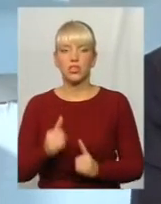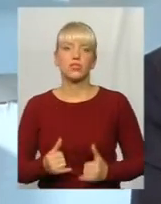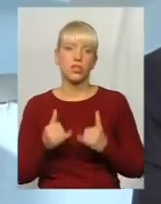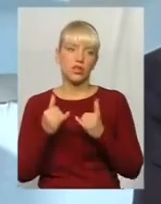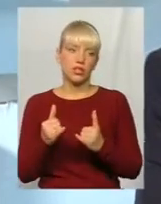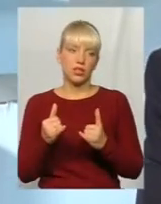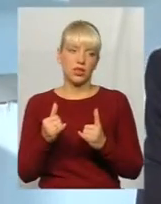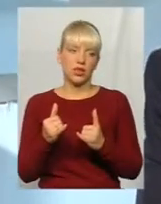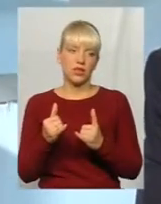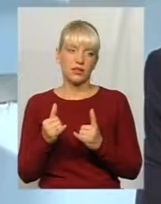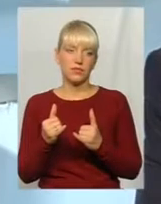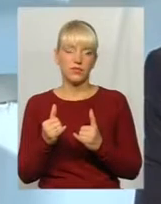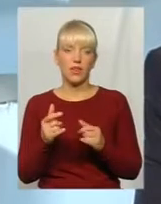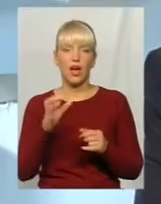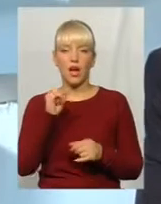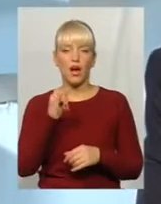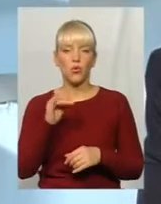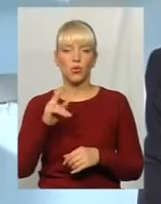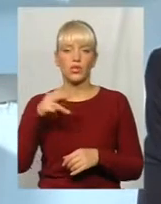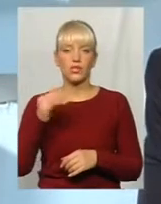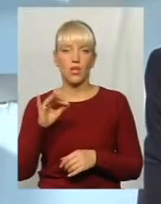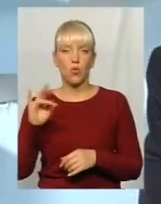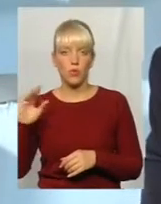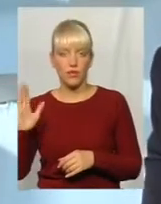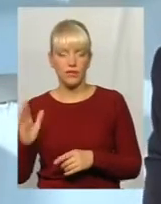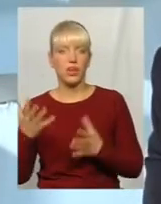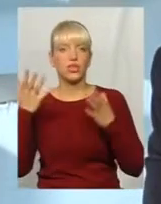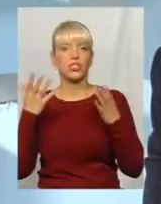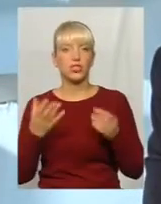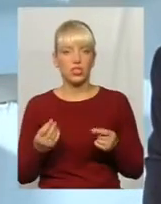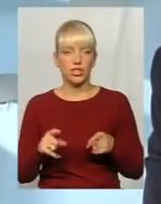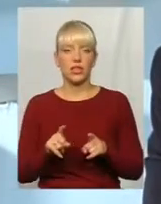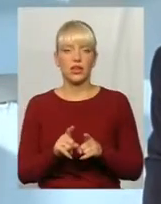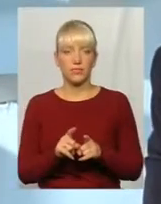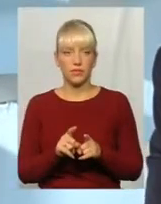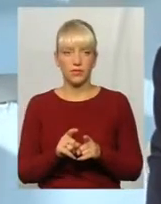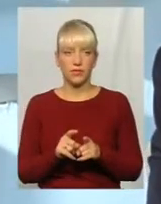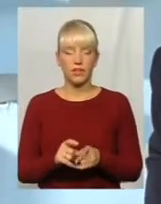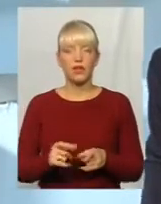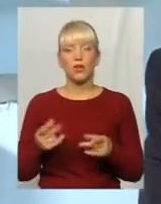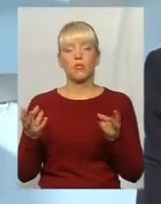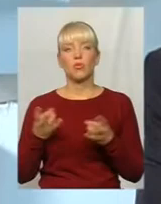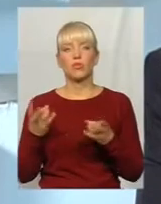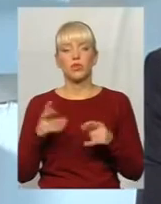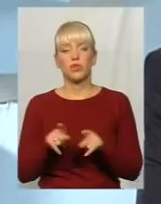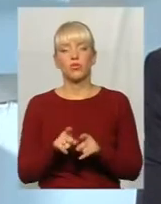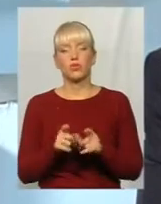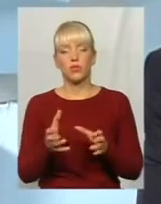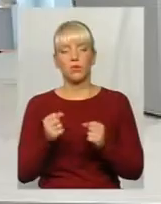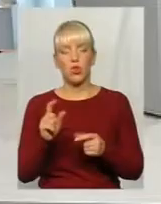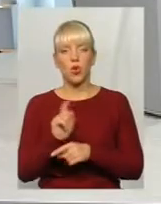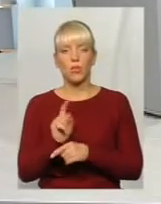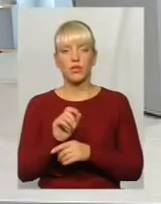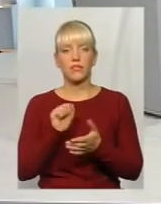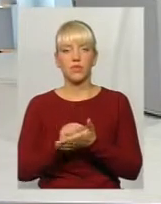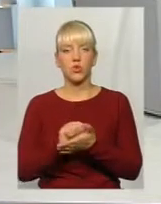цього процесу аукціонів. Ну, і, власне, ще таке, що потрібно так само приймати нормативні документи,